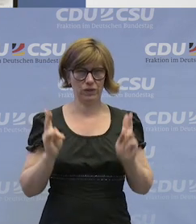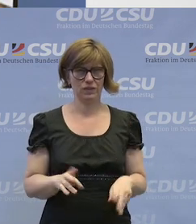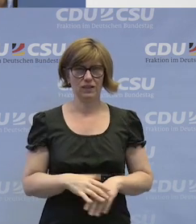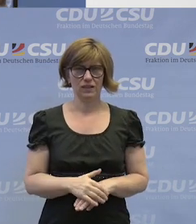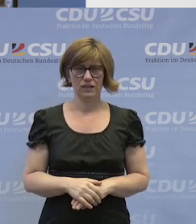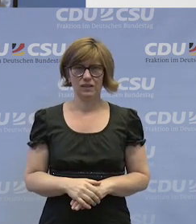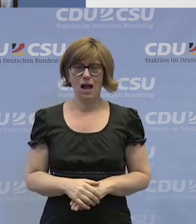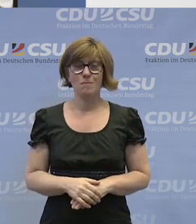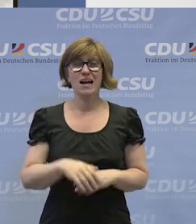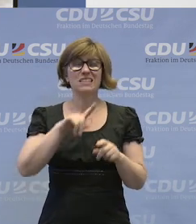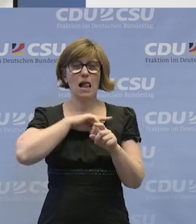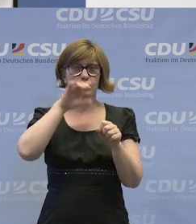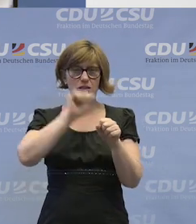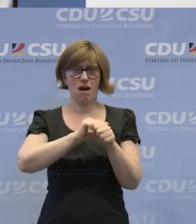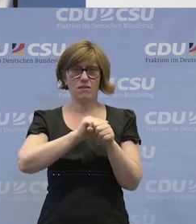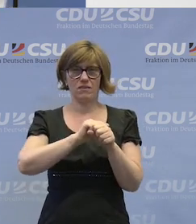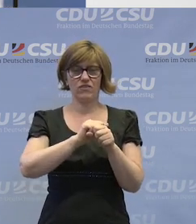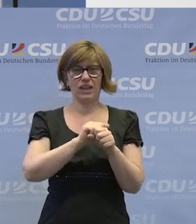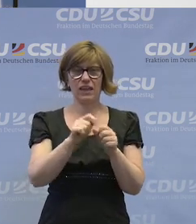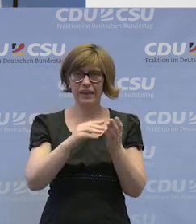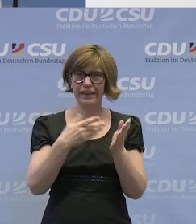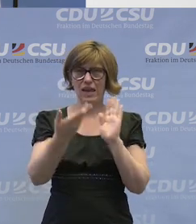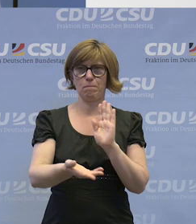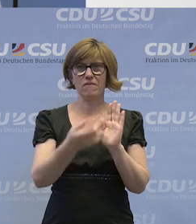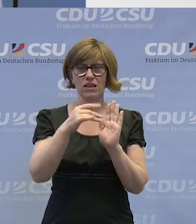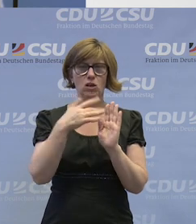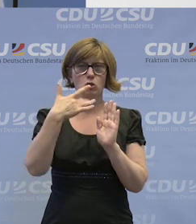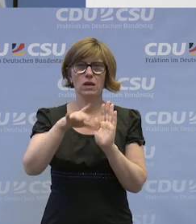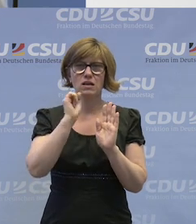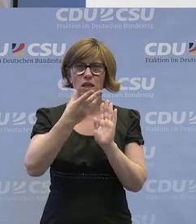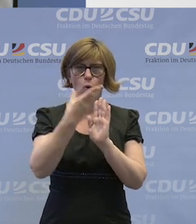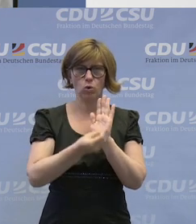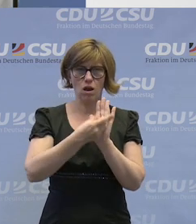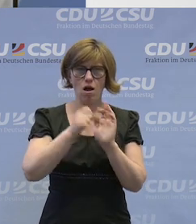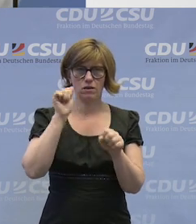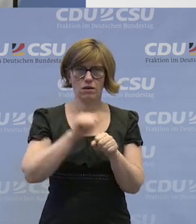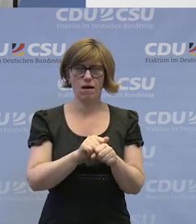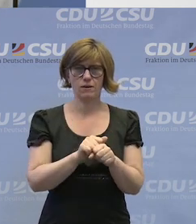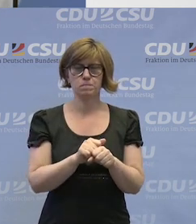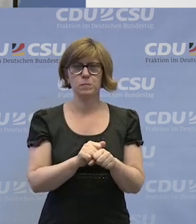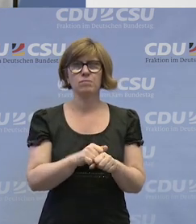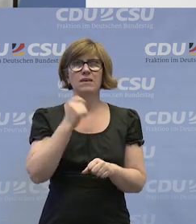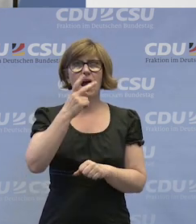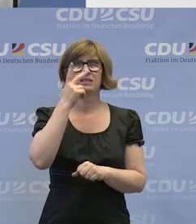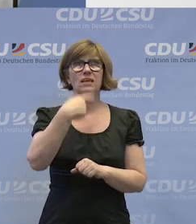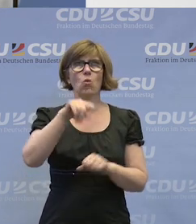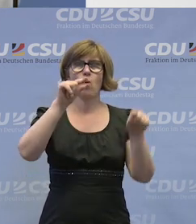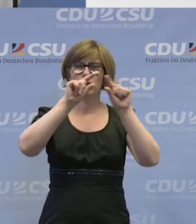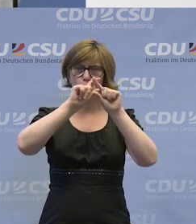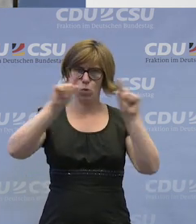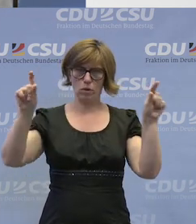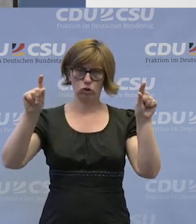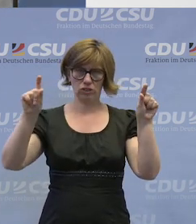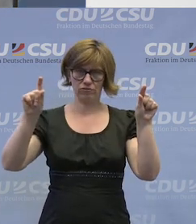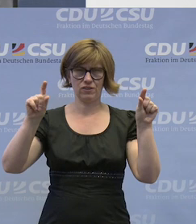Ja. Ich kann das aber auch zur Verfügung stellen, wenn man das hinterher vielleicht noch sich runterladen möchte. Sie sehen aber oben in der Überschrift, sehen